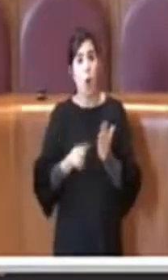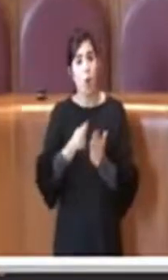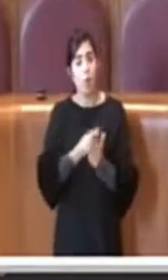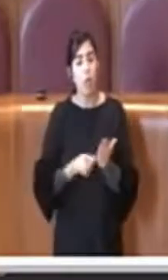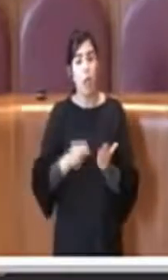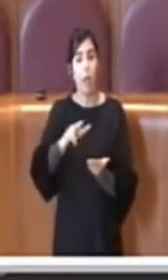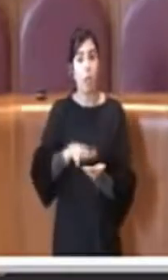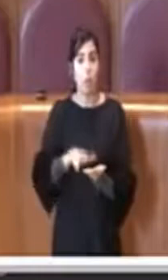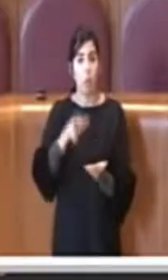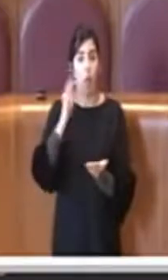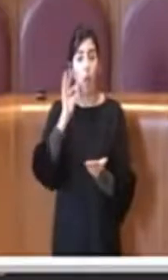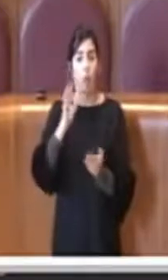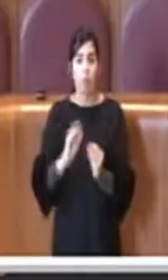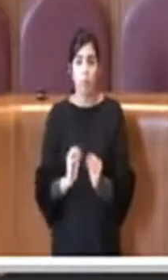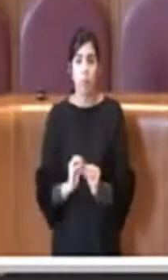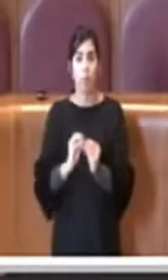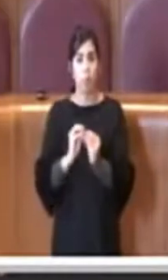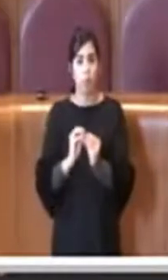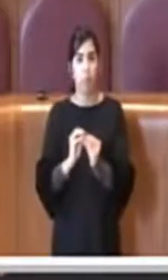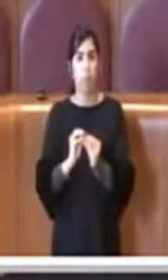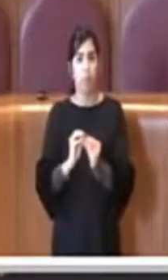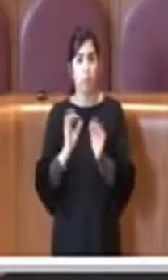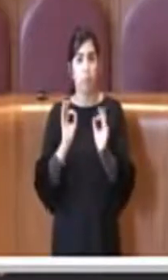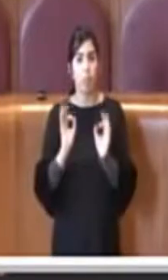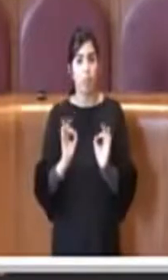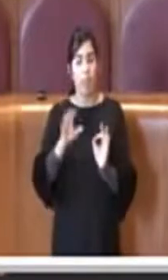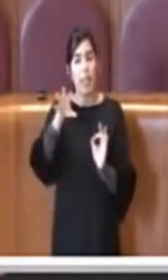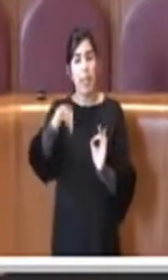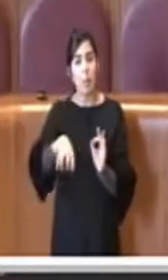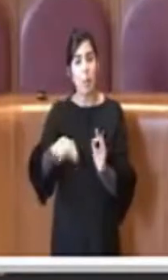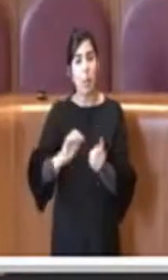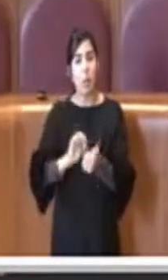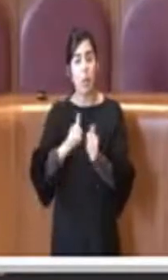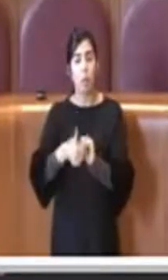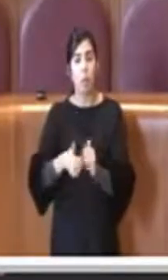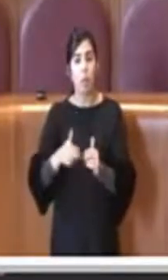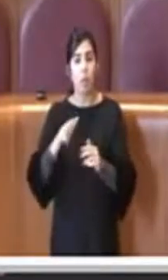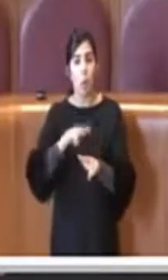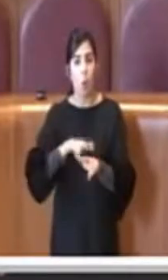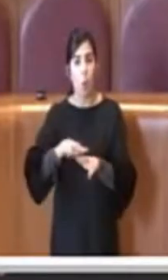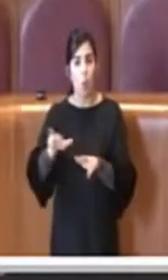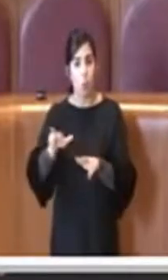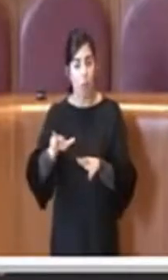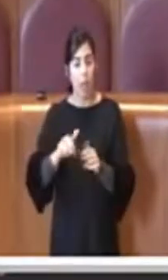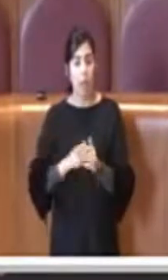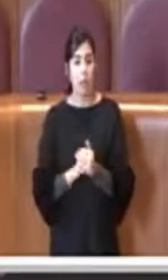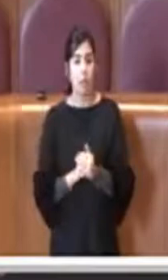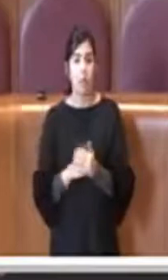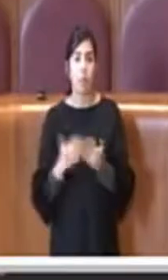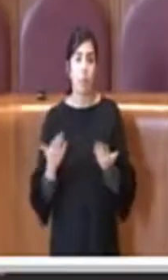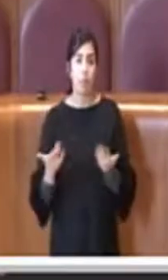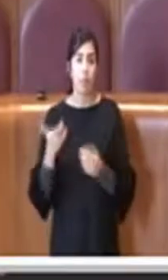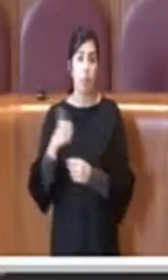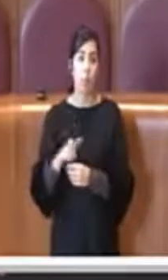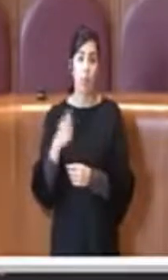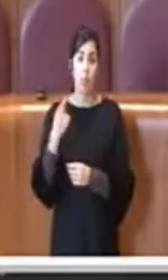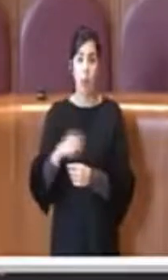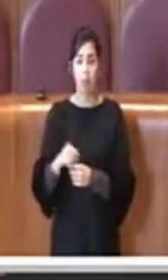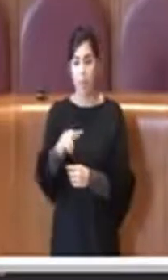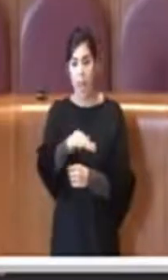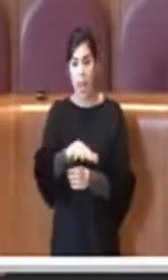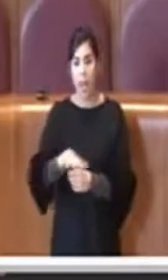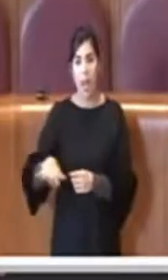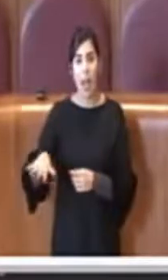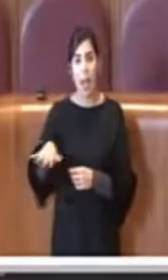un progetto per la realizzazione di un impianto sportivo comunale e quindi appunto per questo motivo comunque l'area